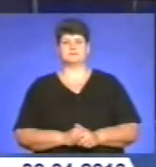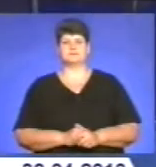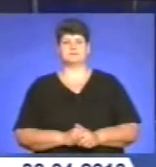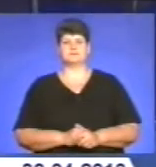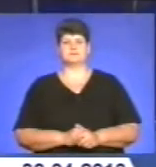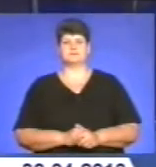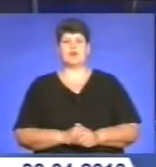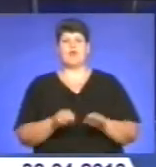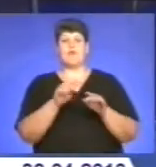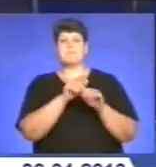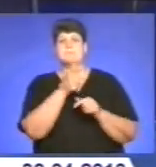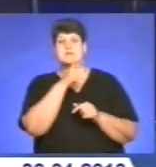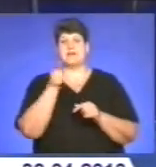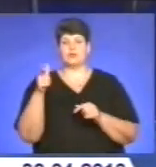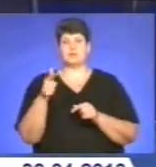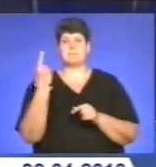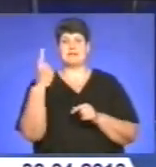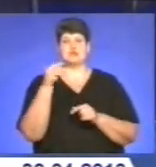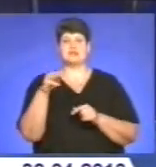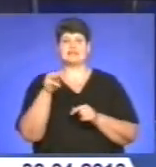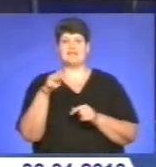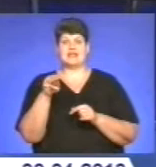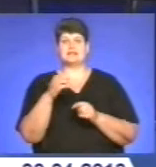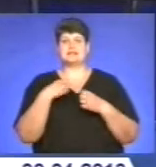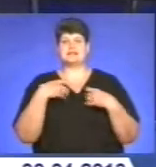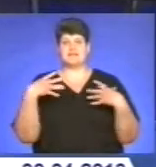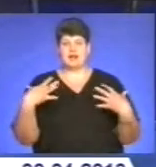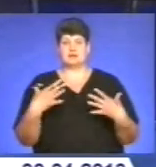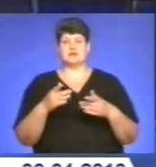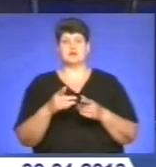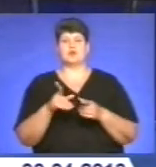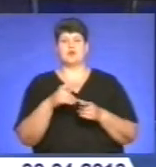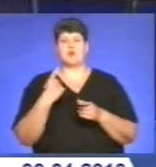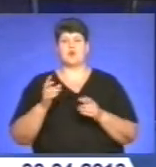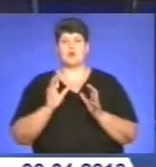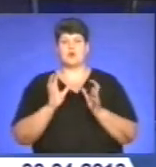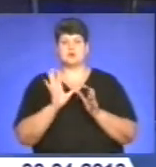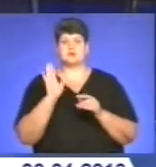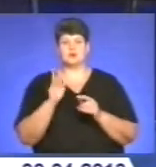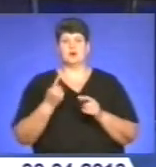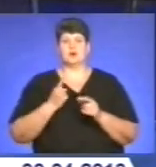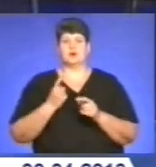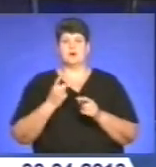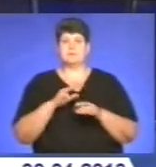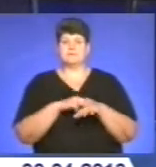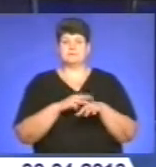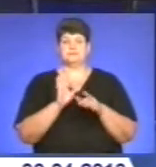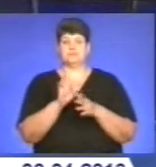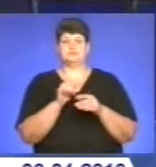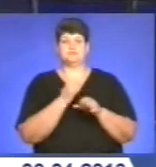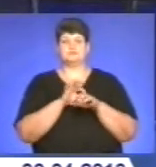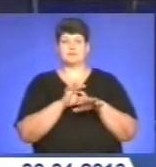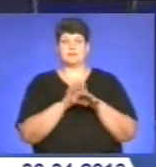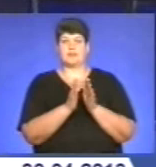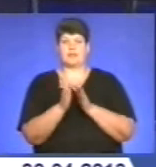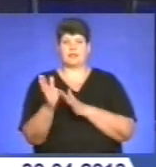У період першотравневих та великодніх свят правоохоронці посилено забезпечуватимуть порядок на Тернопільщині. Про це матеріал